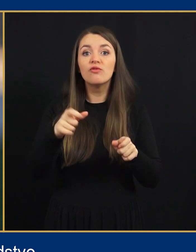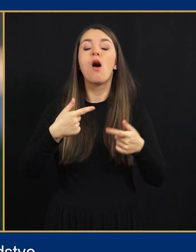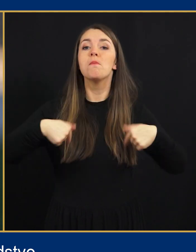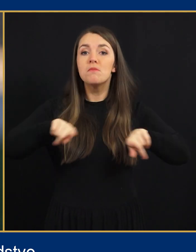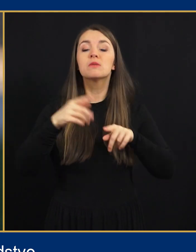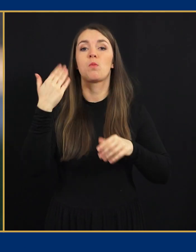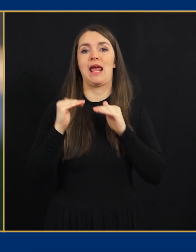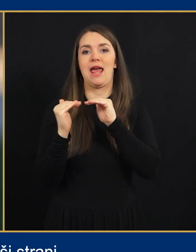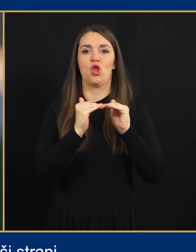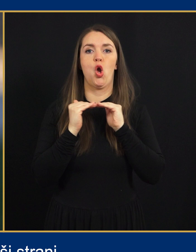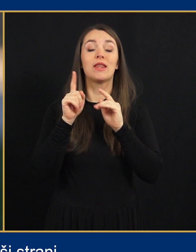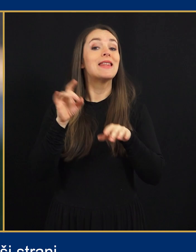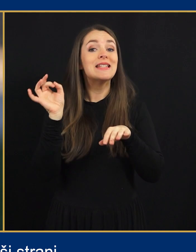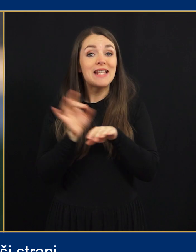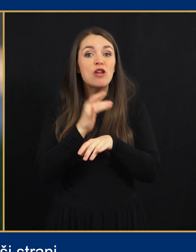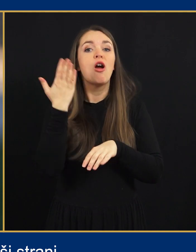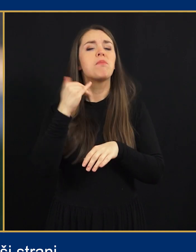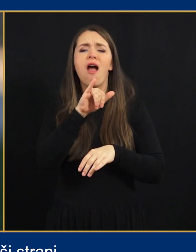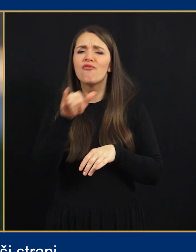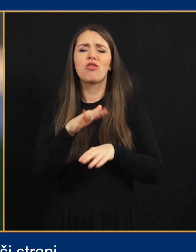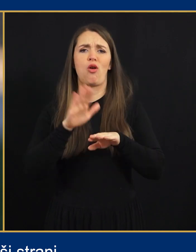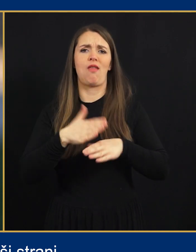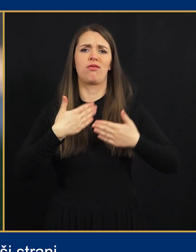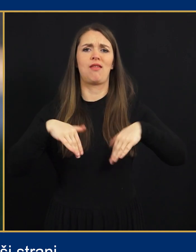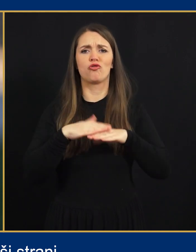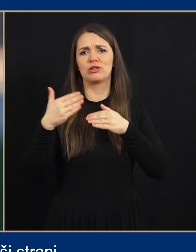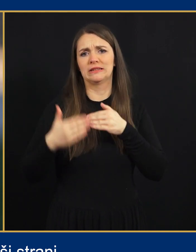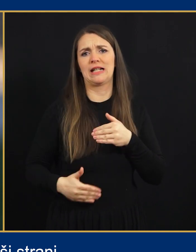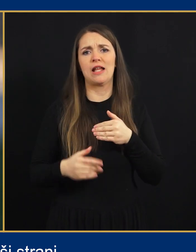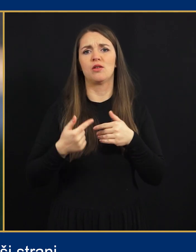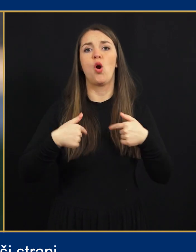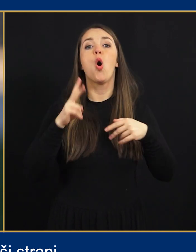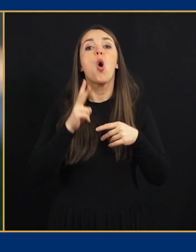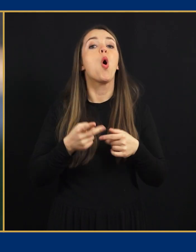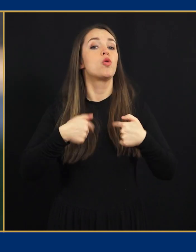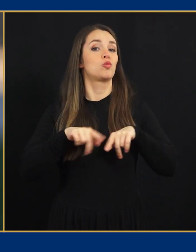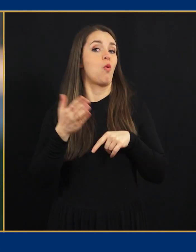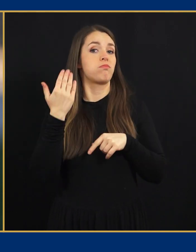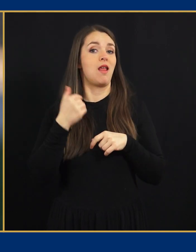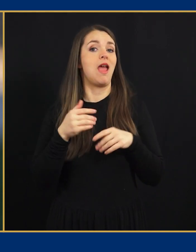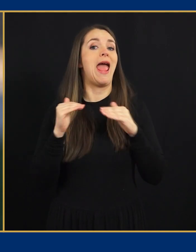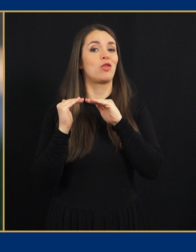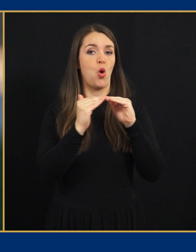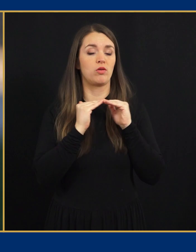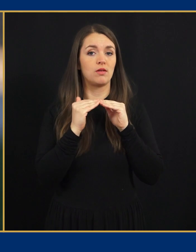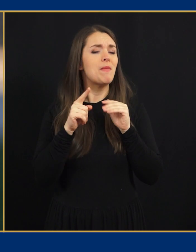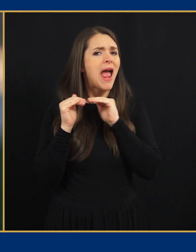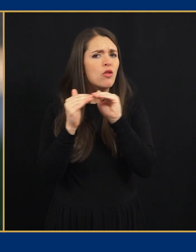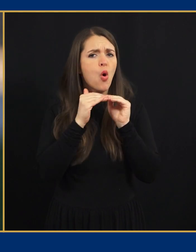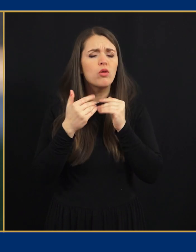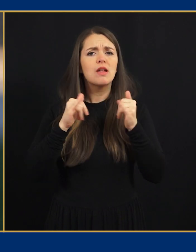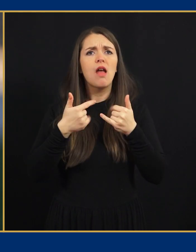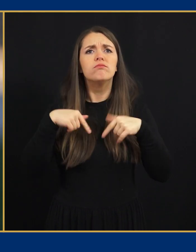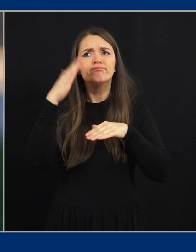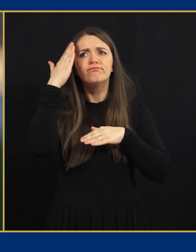enotni In sreča je bila vedno na naši strani, ko smo bili enotni Enotni v zavedanju, da imamo